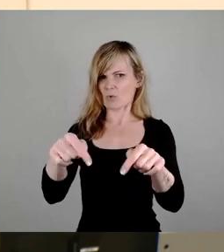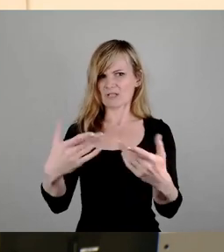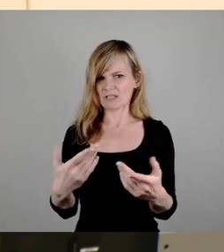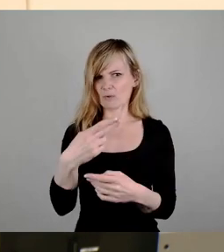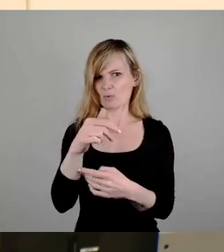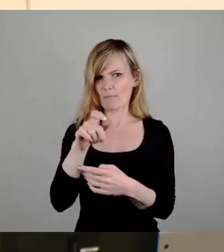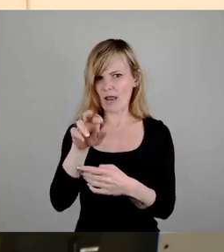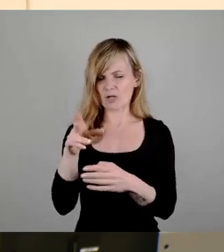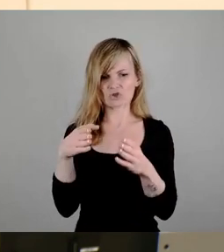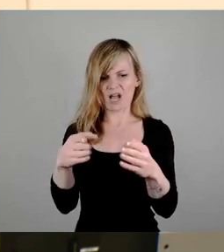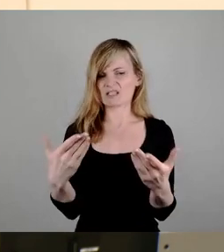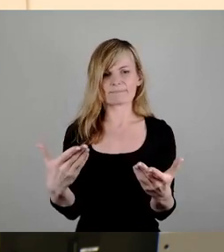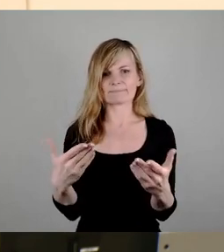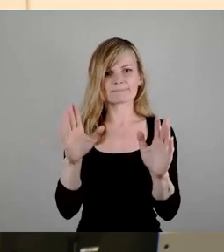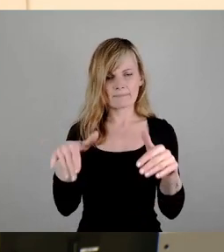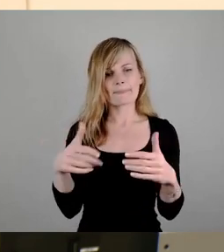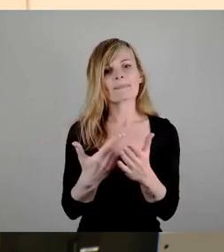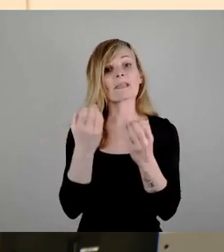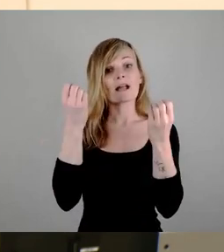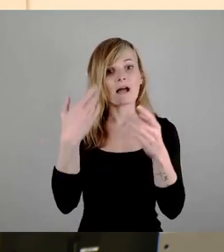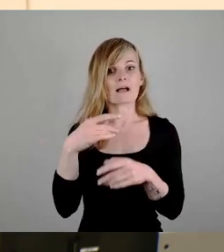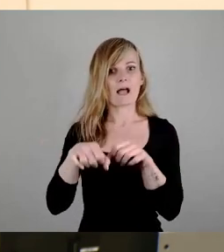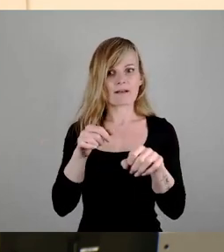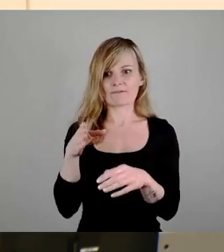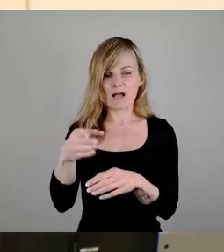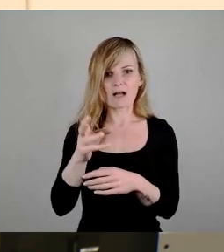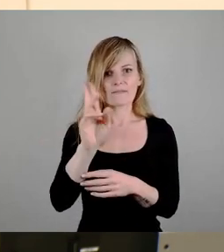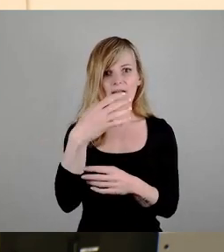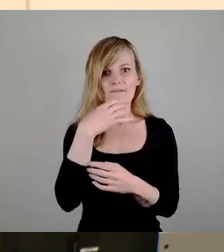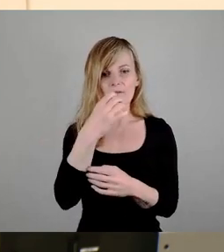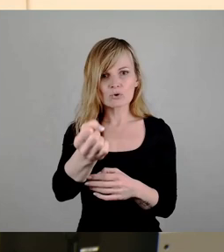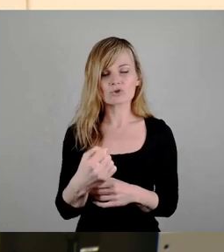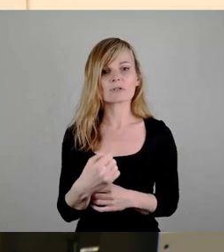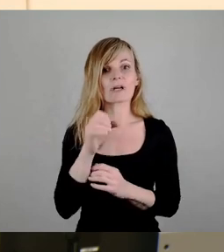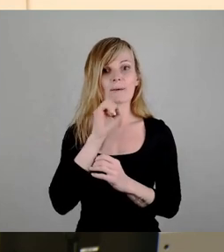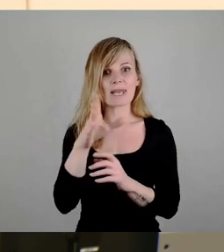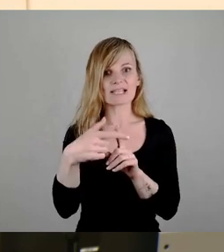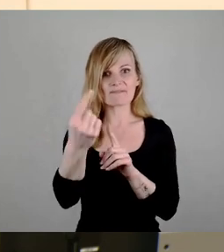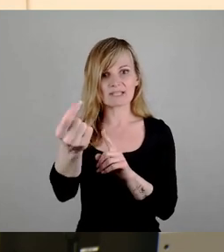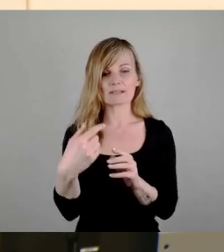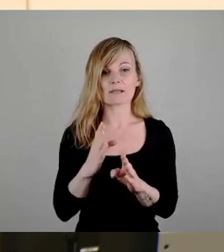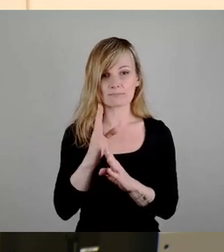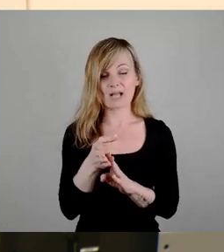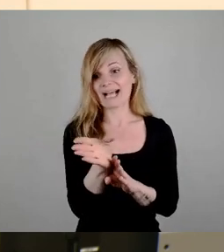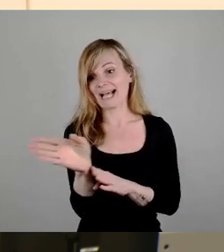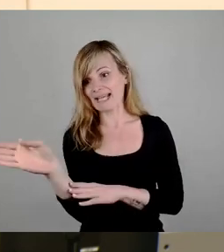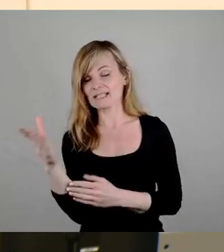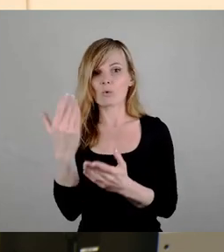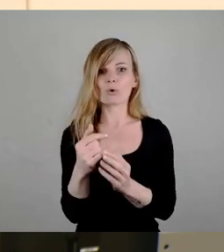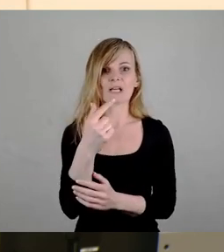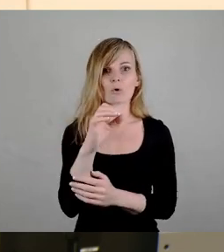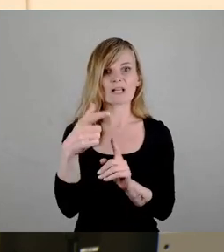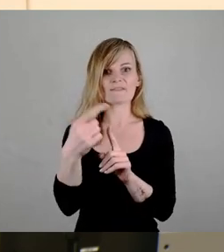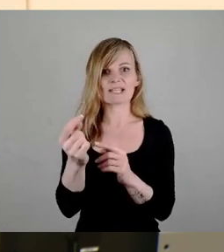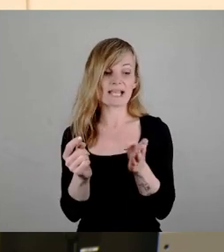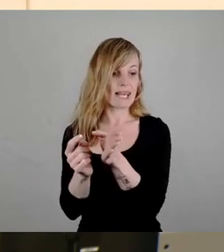Und natürlich ist es so, dass dann die Radfahrer, die im Prinzip Richtung Blasewitz fahren möchten, also nach rechts abbiegen oder Richtung Tolgewitz nach links, dass die dann im